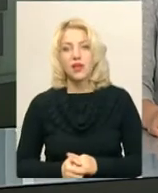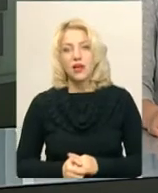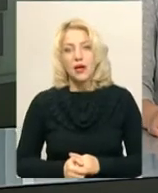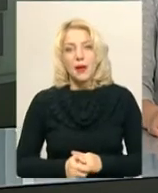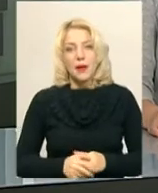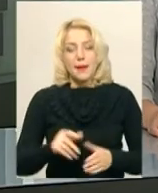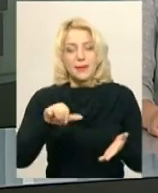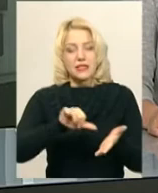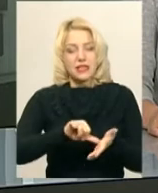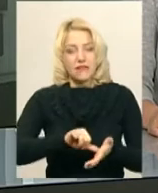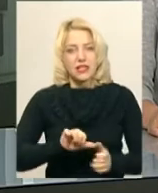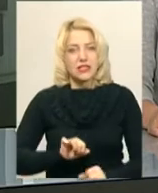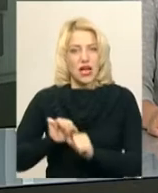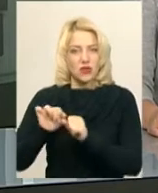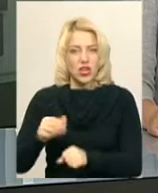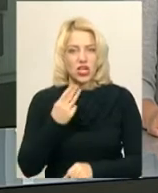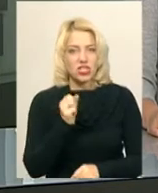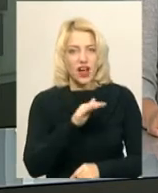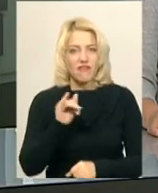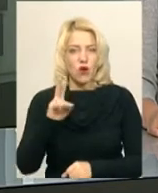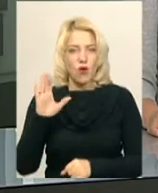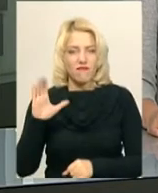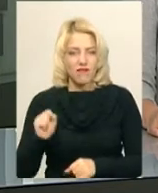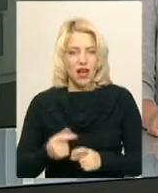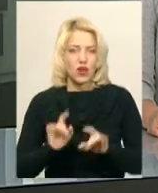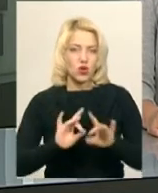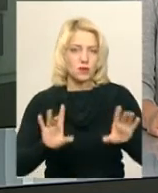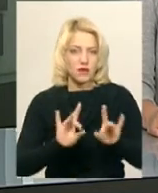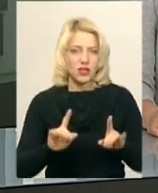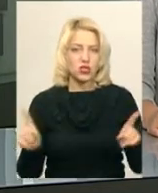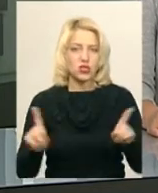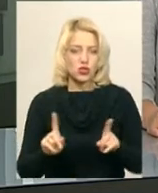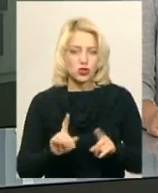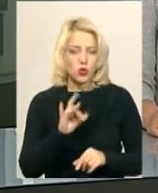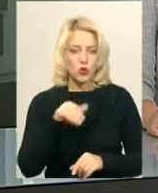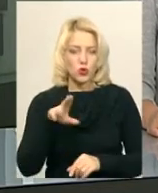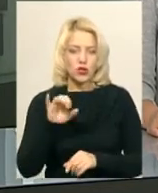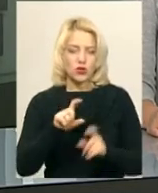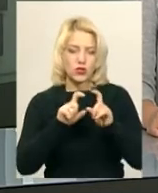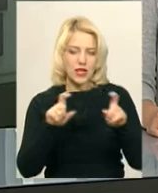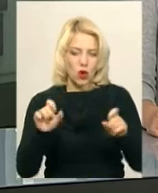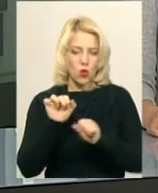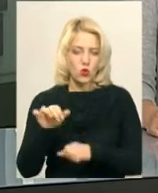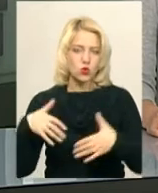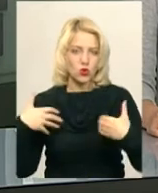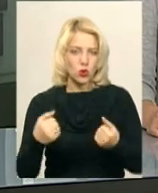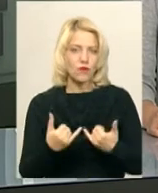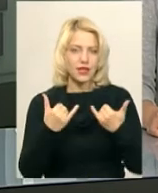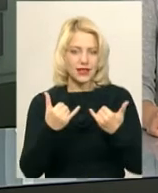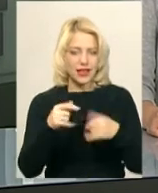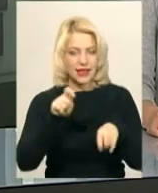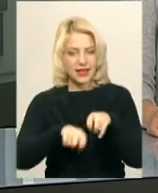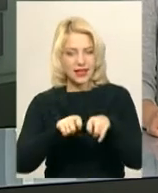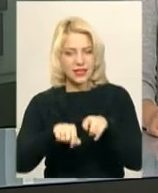Представниця підозрюваного адвокат Юлія Шафікова під час засідання розповіла, Іван Рудик до закладу охорони здоров'я для складення тесту приїхав